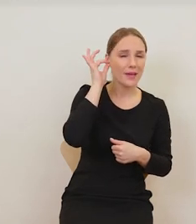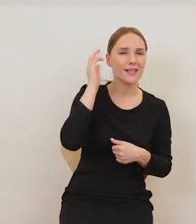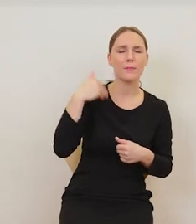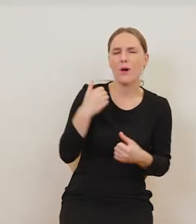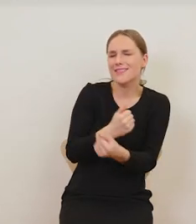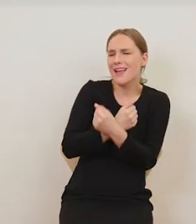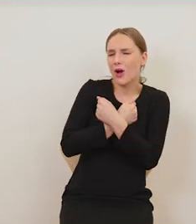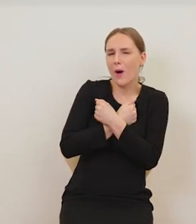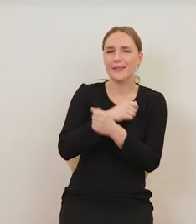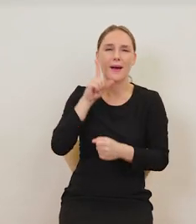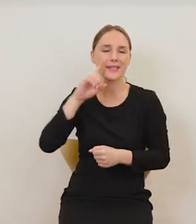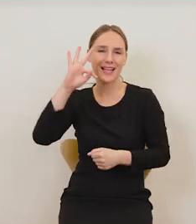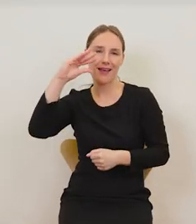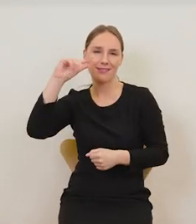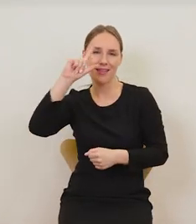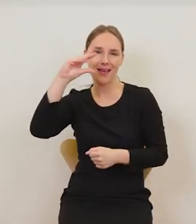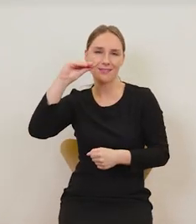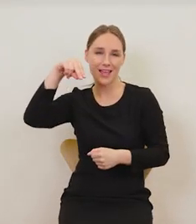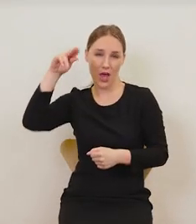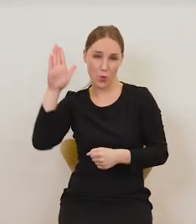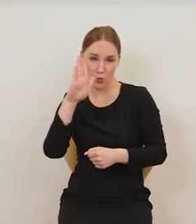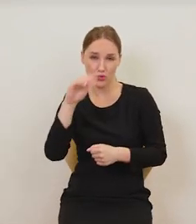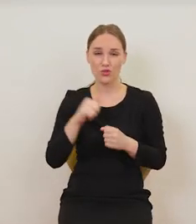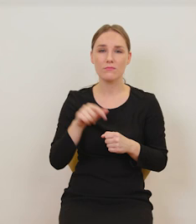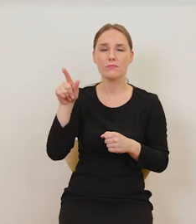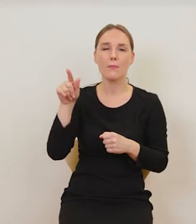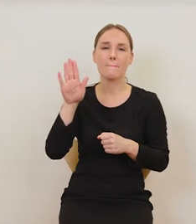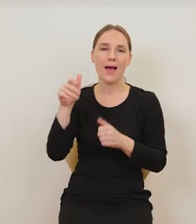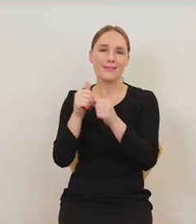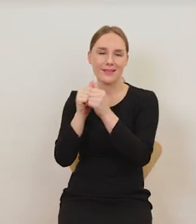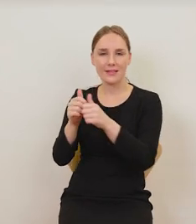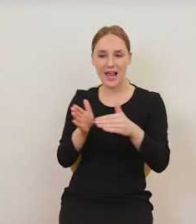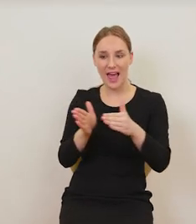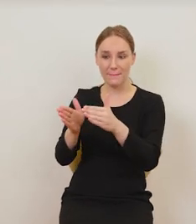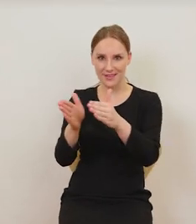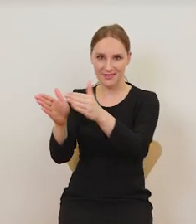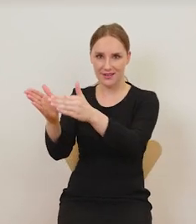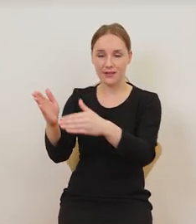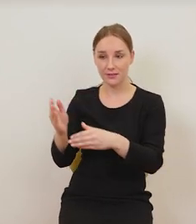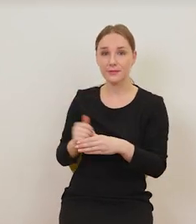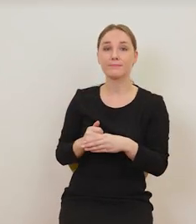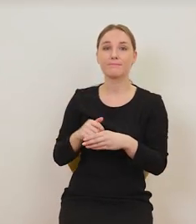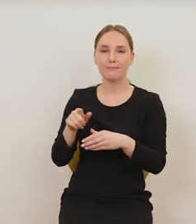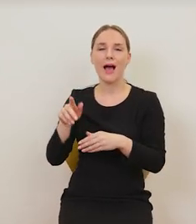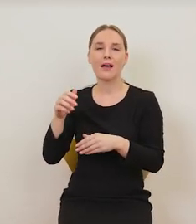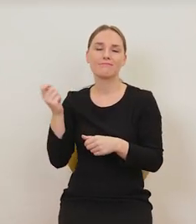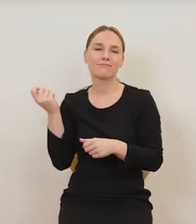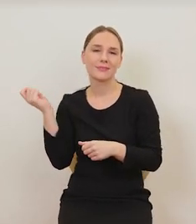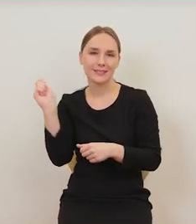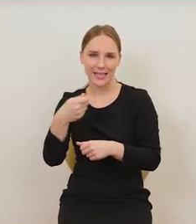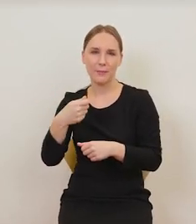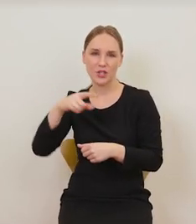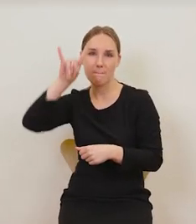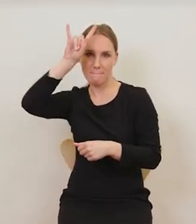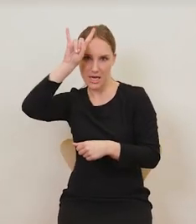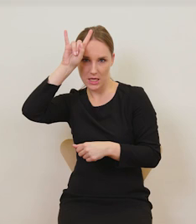w Tezeuszu. Tezeusz miał wejść do labiryntu, zabić strasznego minotaura, byka minotaura